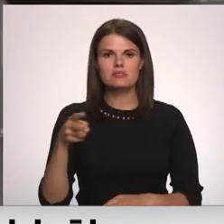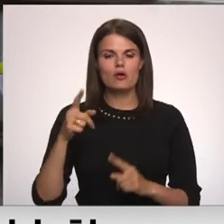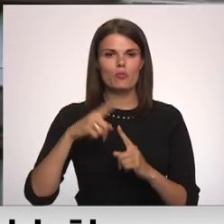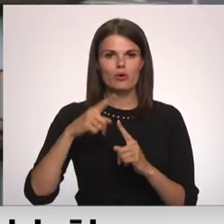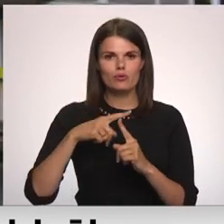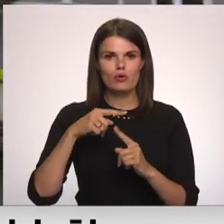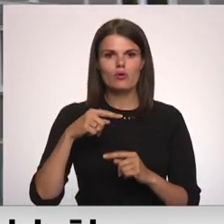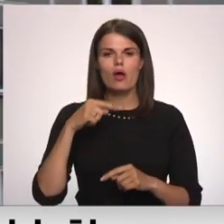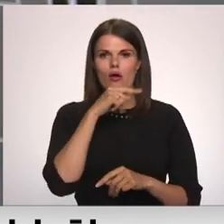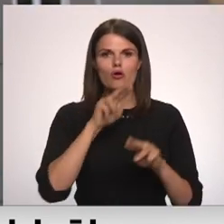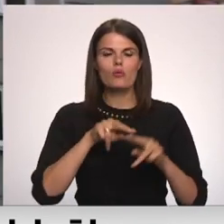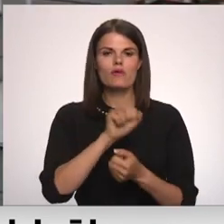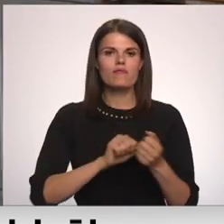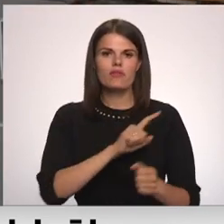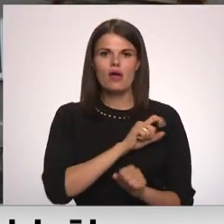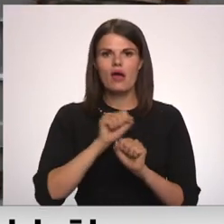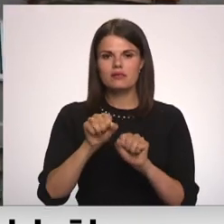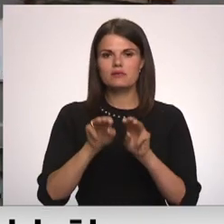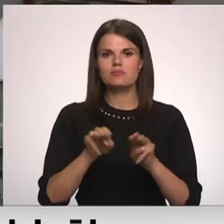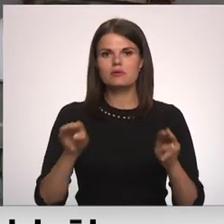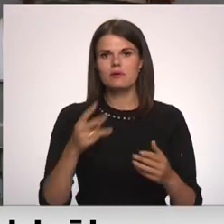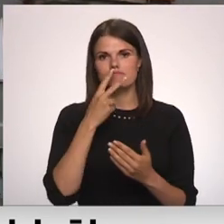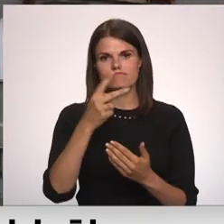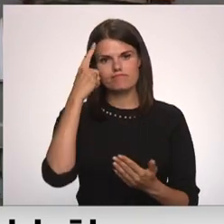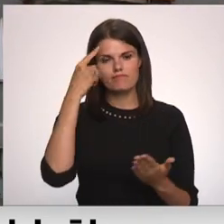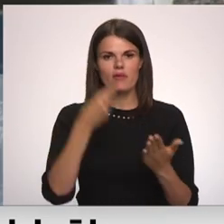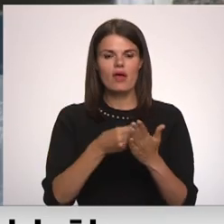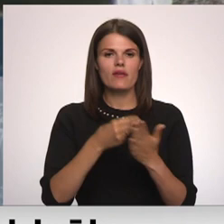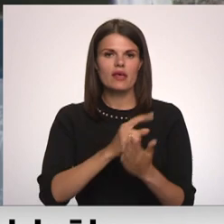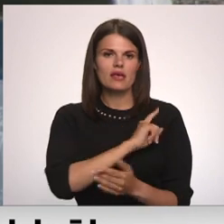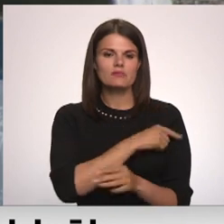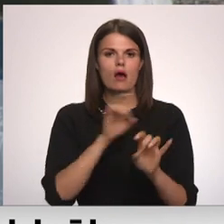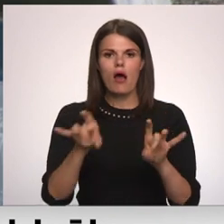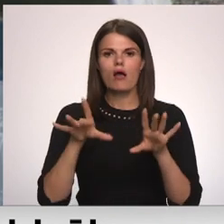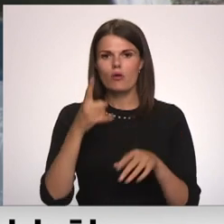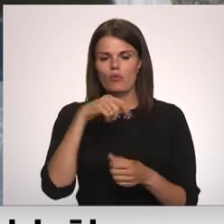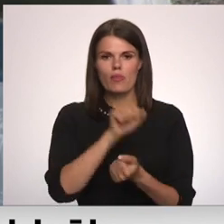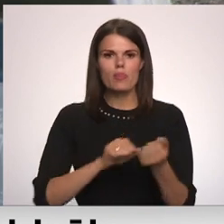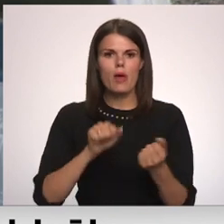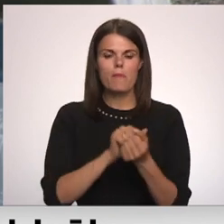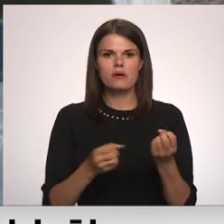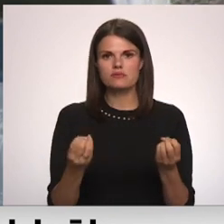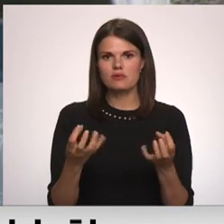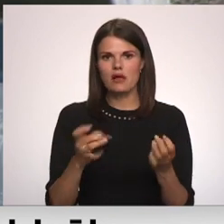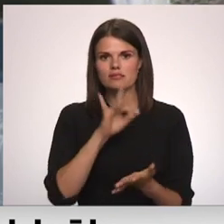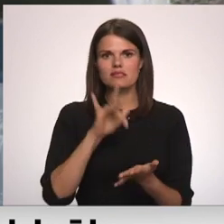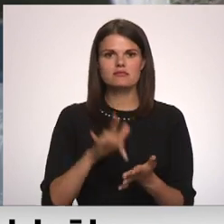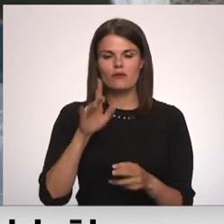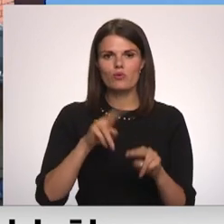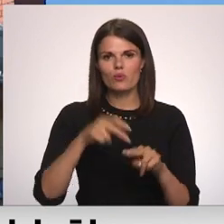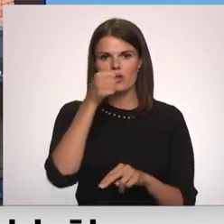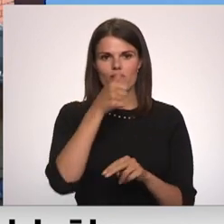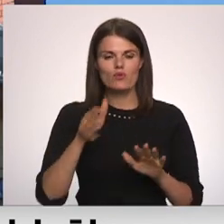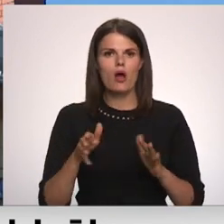Ekonomikas kā arī Vides aizsardzības ministrī vērtēs iespējas attiekties no dabas gāzes centrālajā un individuālajā apkurē. Pat labi gan nav